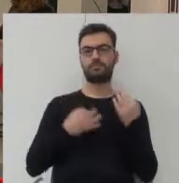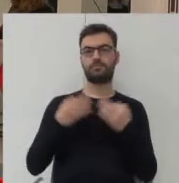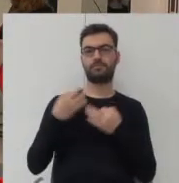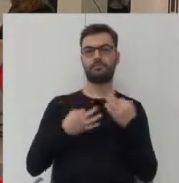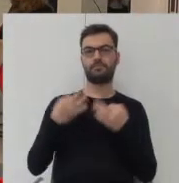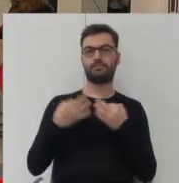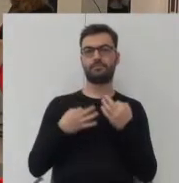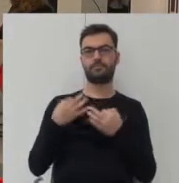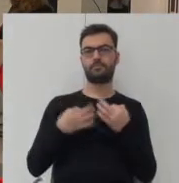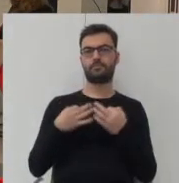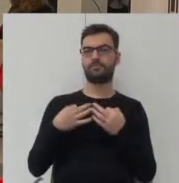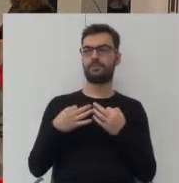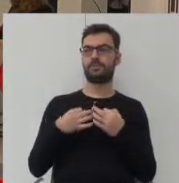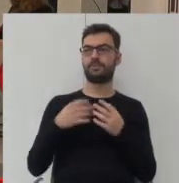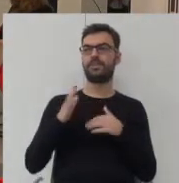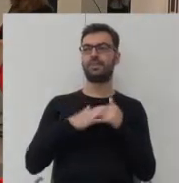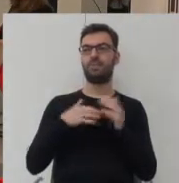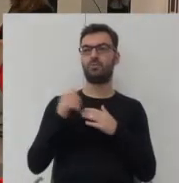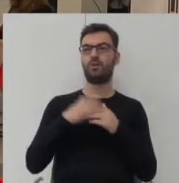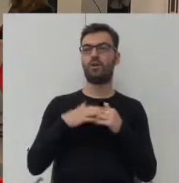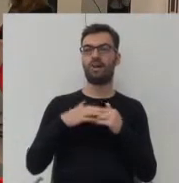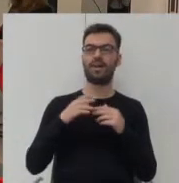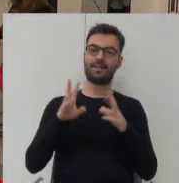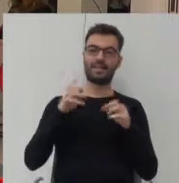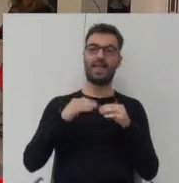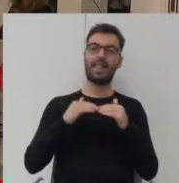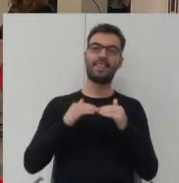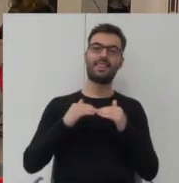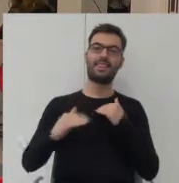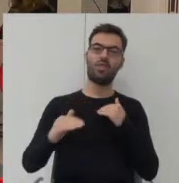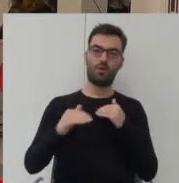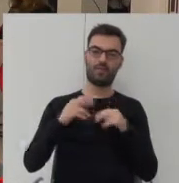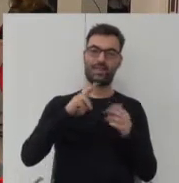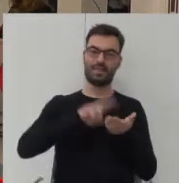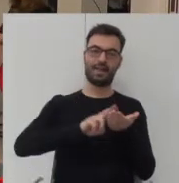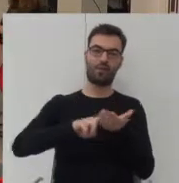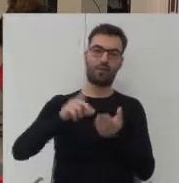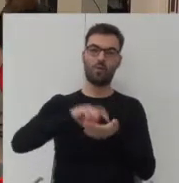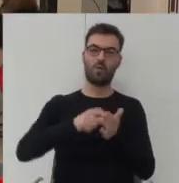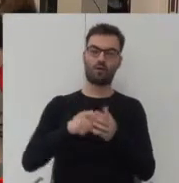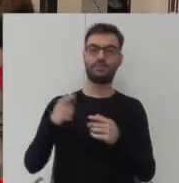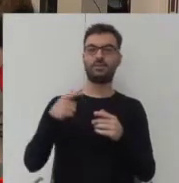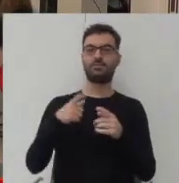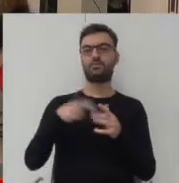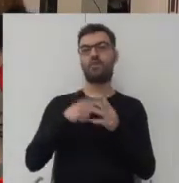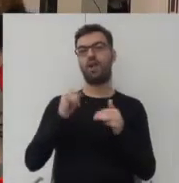nad tą zabudową dywanową, która się pojawia jako rozwiązanie dla